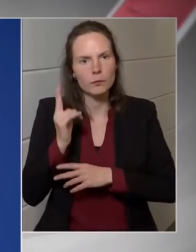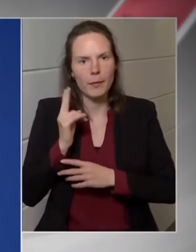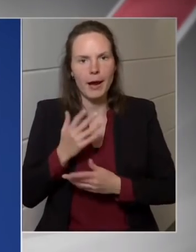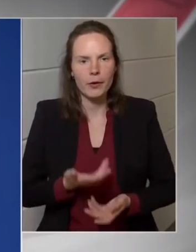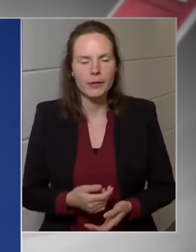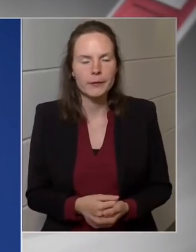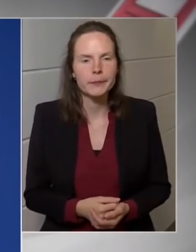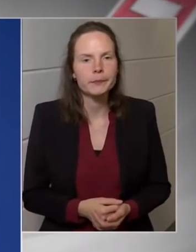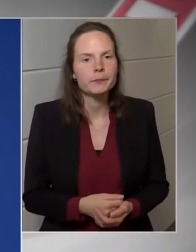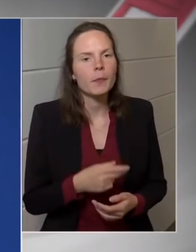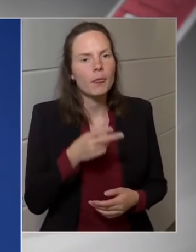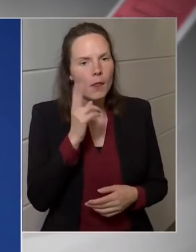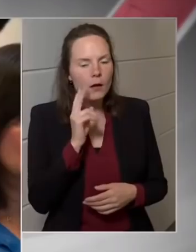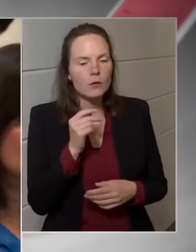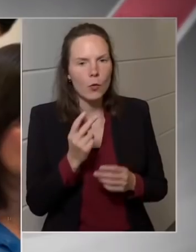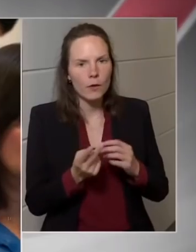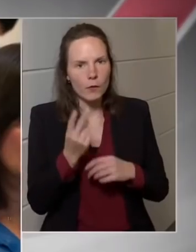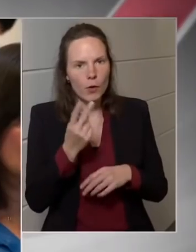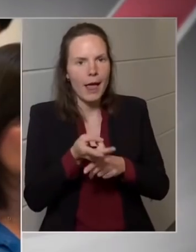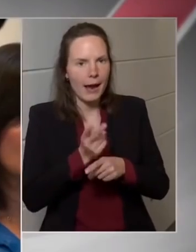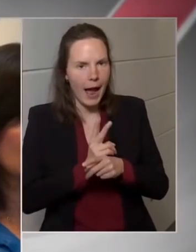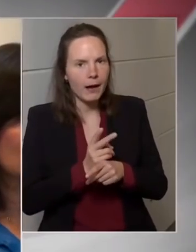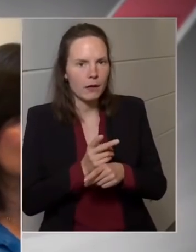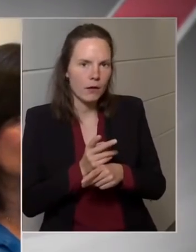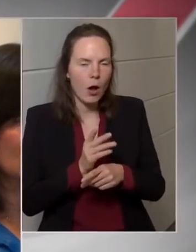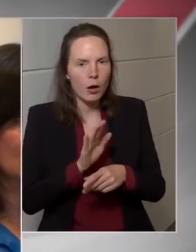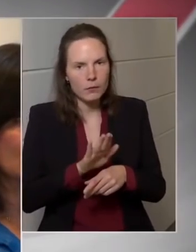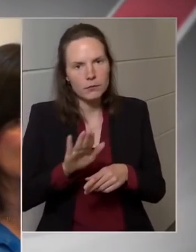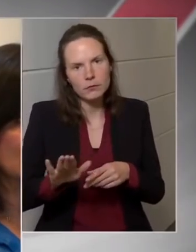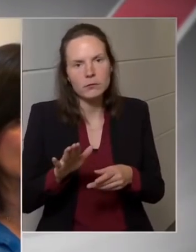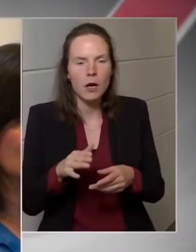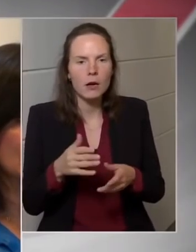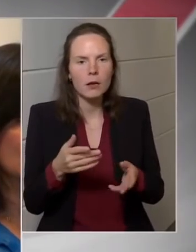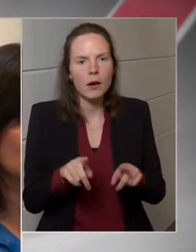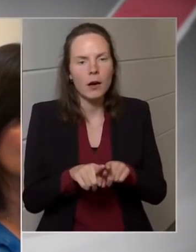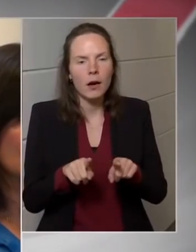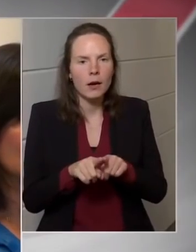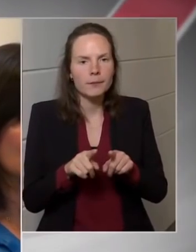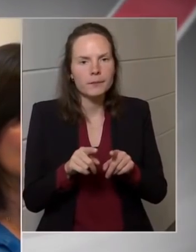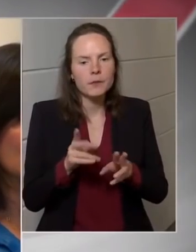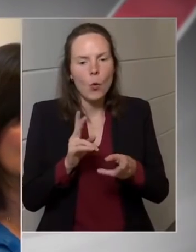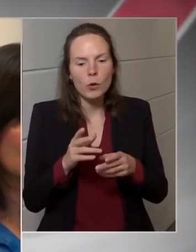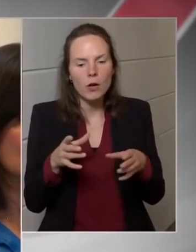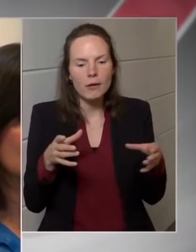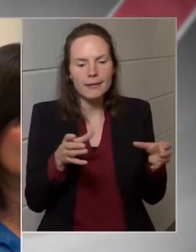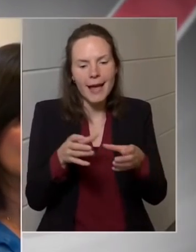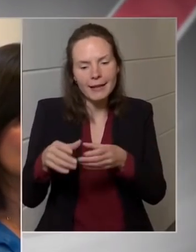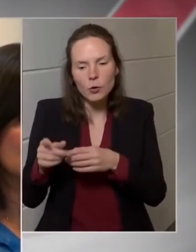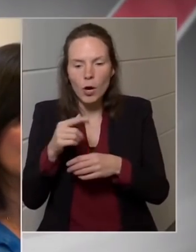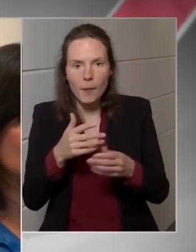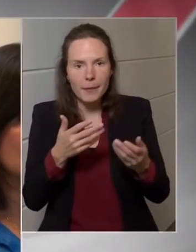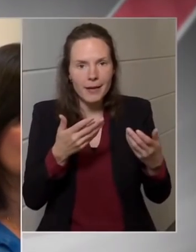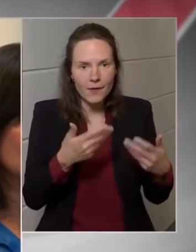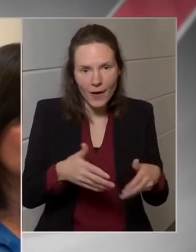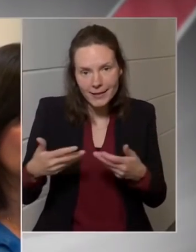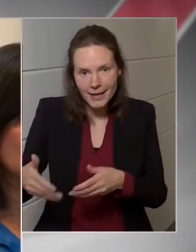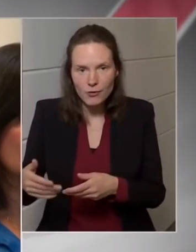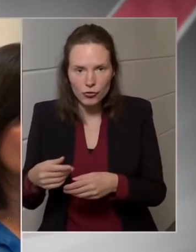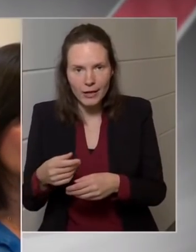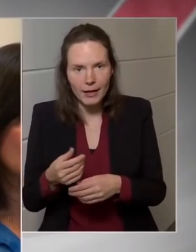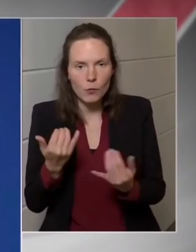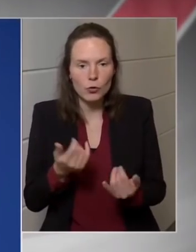Akkor javarészt ez az állami dotációra megy el arra, hogy a szektor veszteségét finanszírozzák adóból.